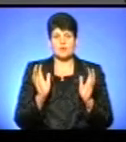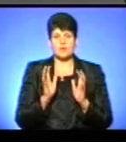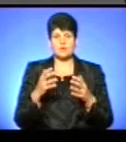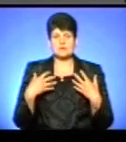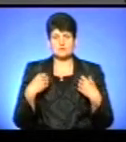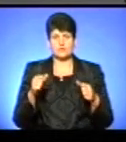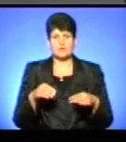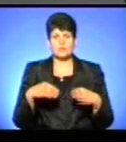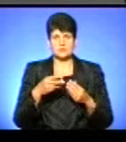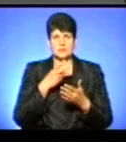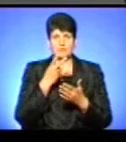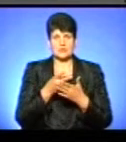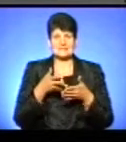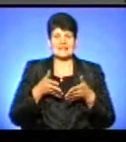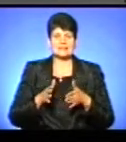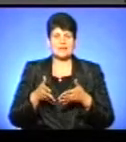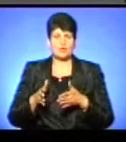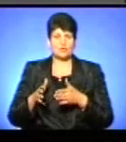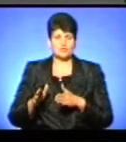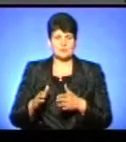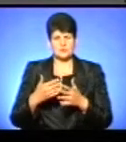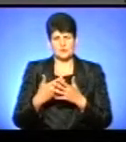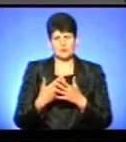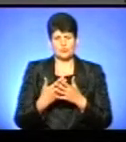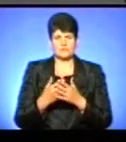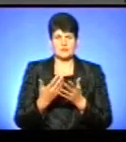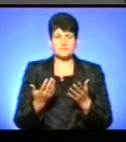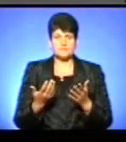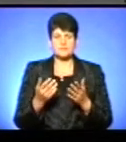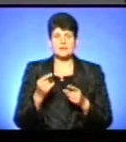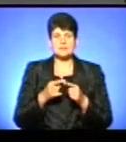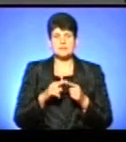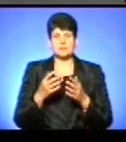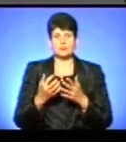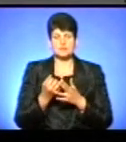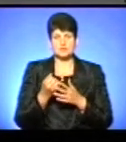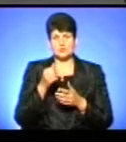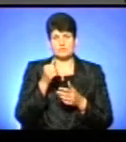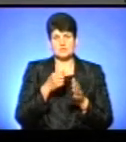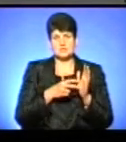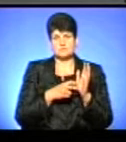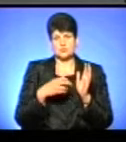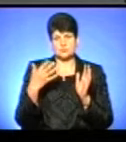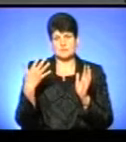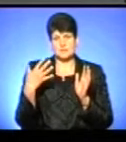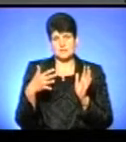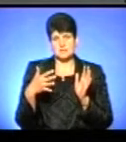здоров'я, подані показники народжуваності, орієнтовні, приблизні. Це виходить, що в місяць 750